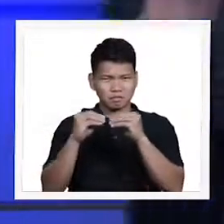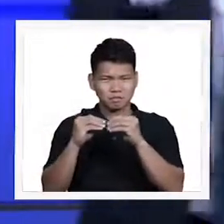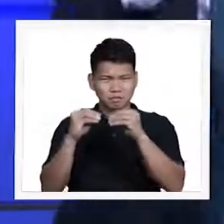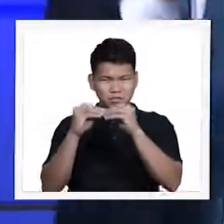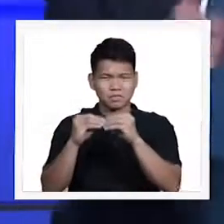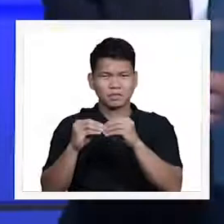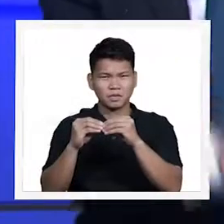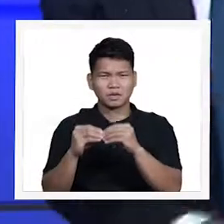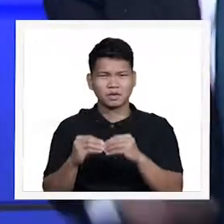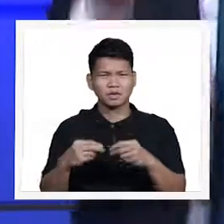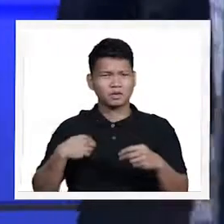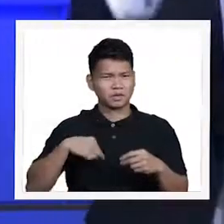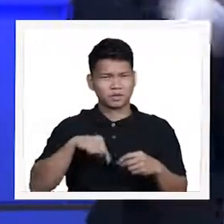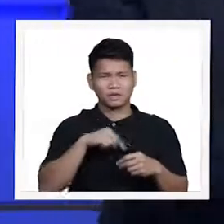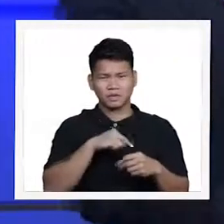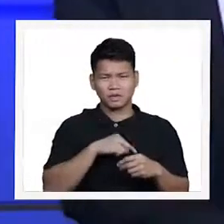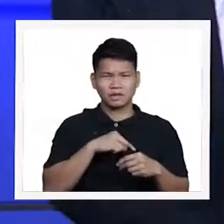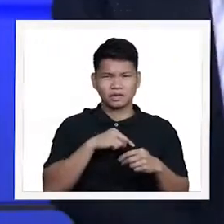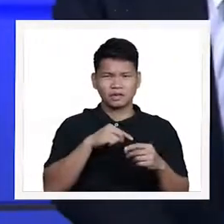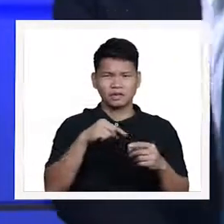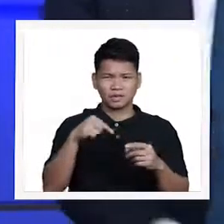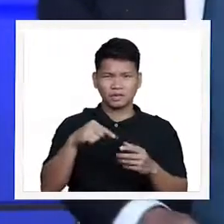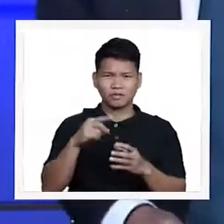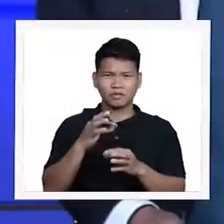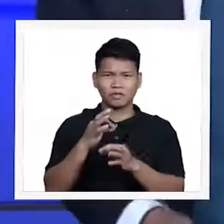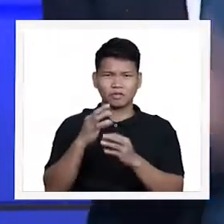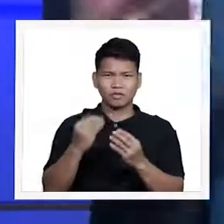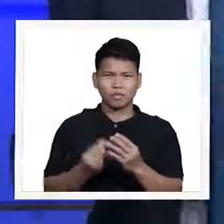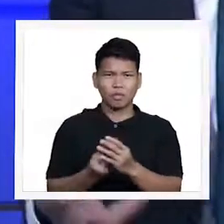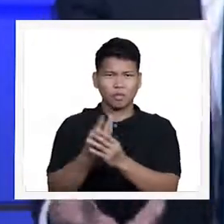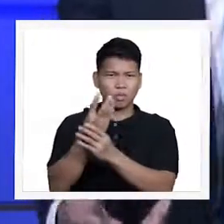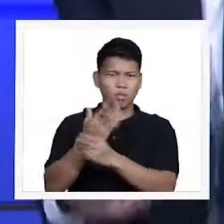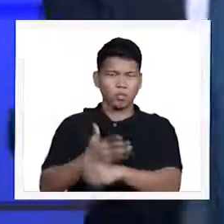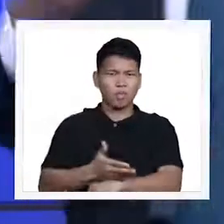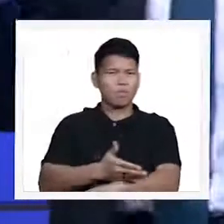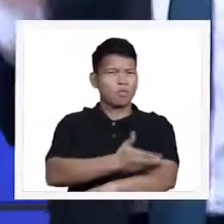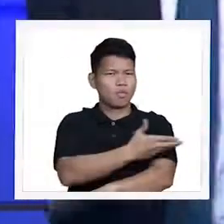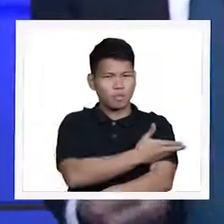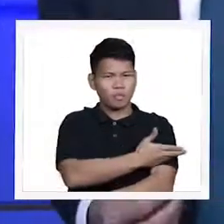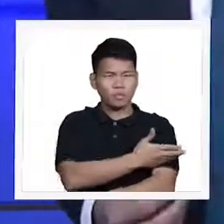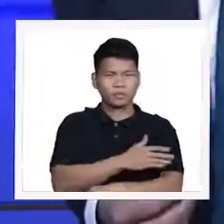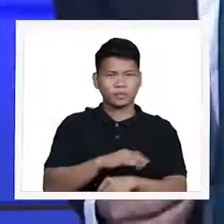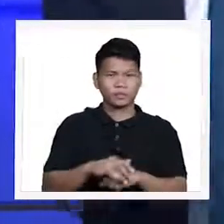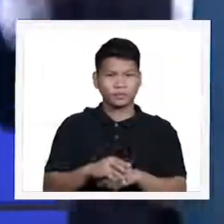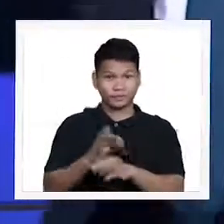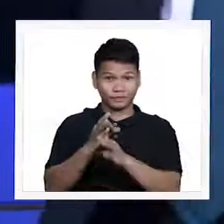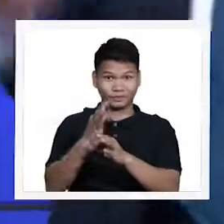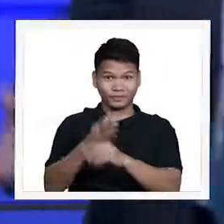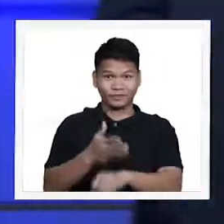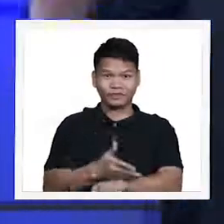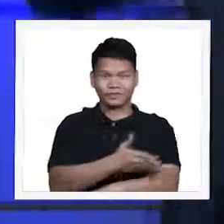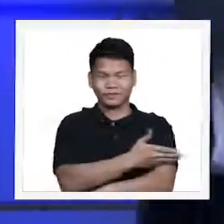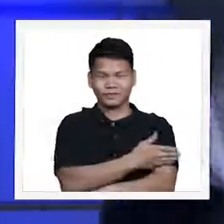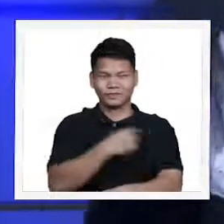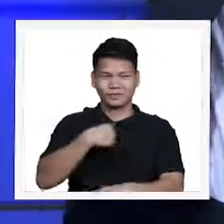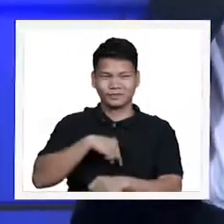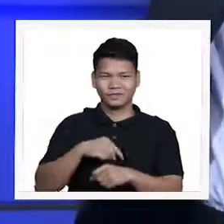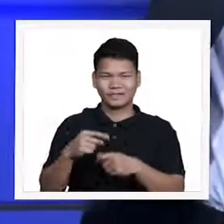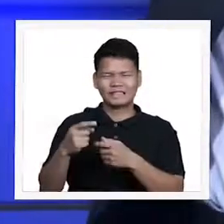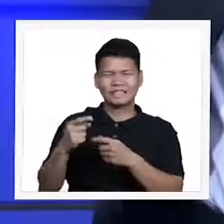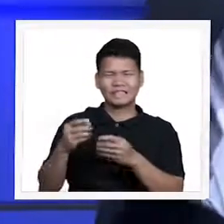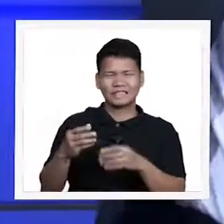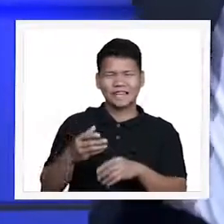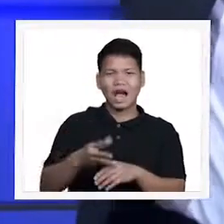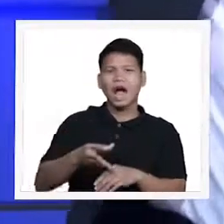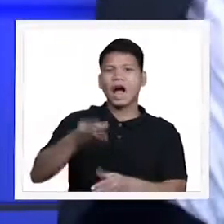faith the more it will grow sabi pa ito faith grows as we learn to trust